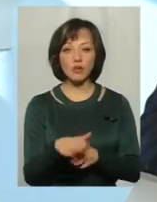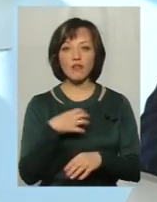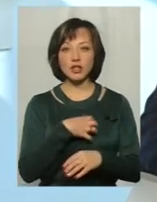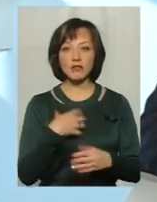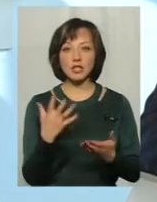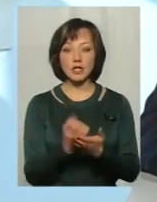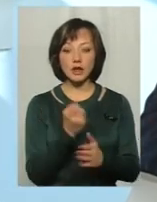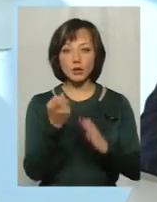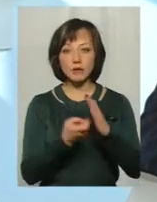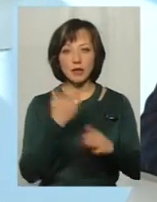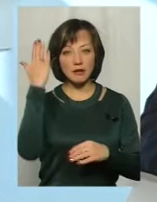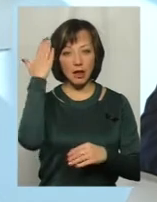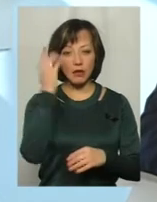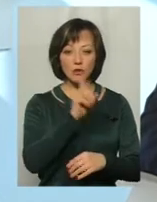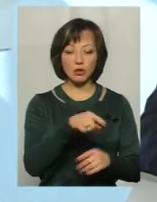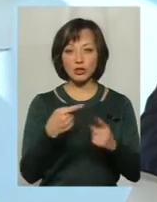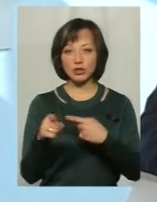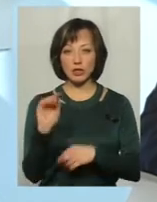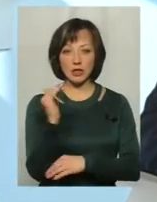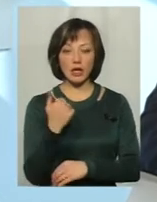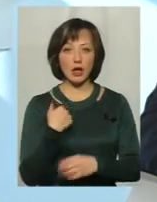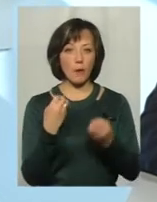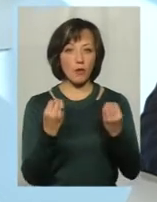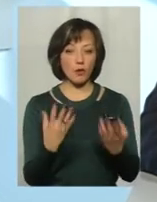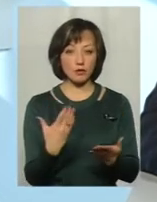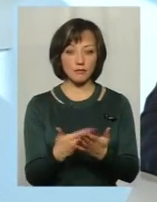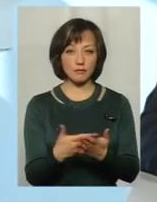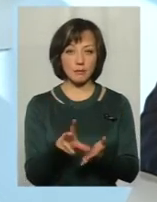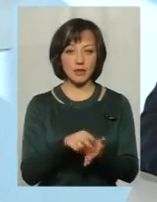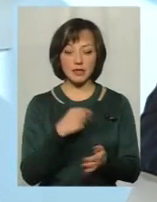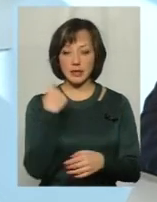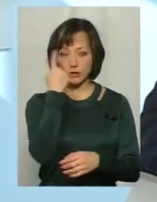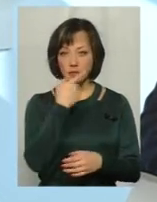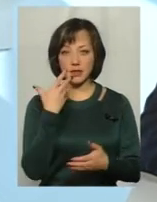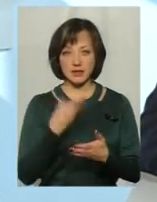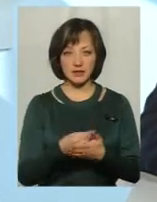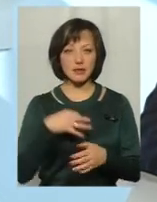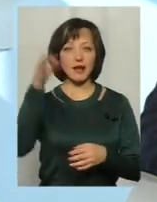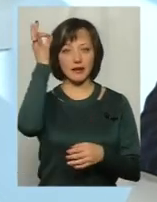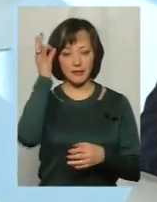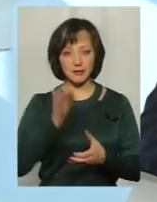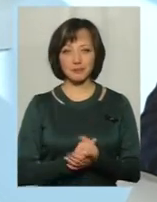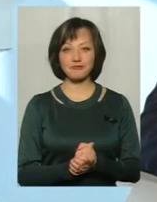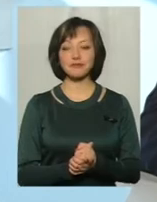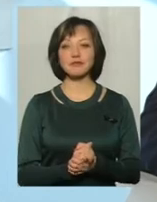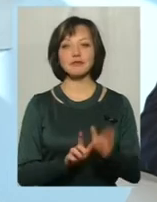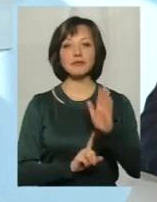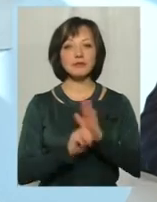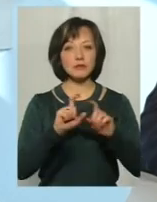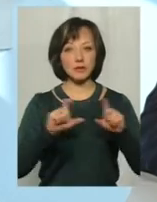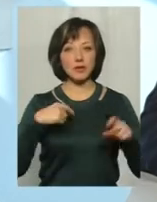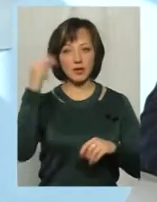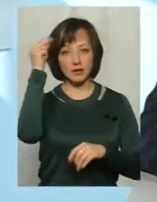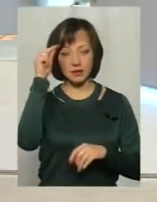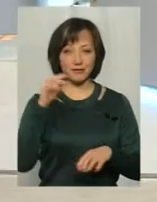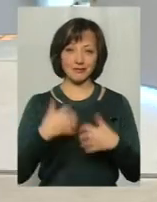знайти і розпізнати задатки той чи іншої дитини. Я просто наведу приклад свій особисто, щось так згадав. В початковій школі я вчився